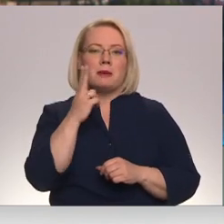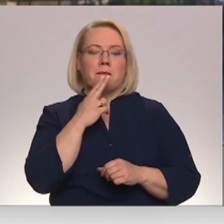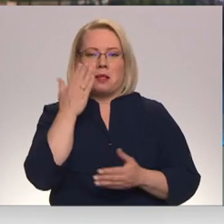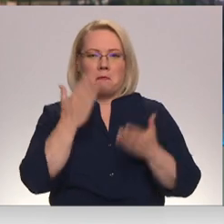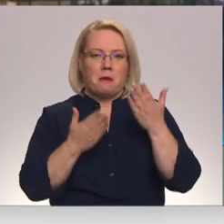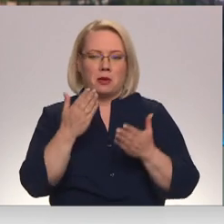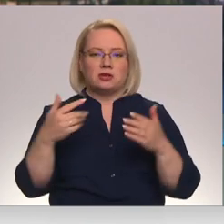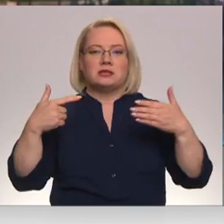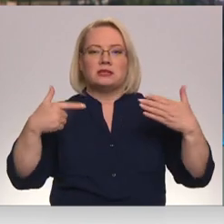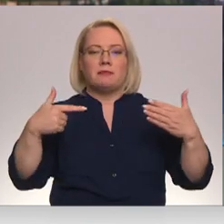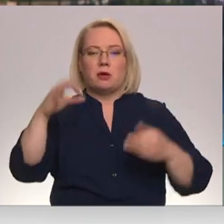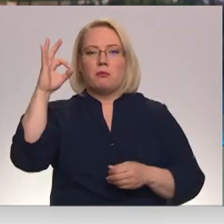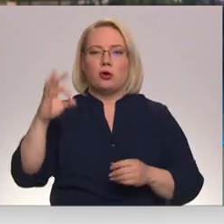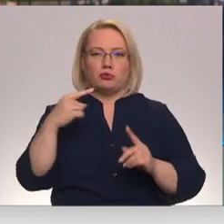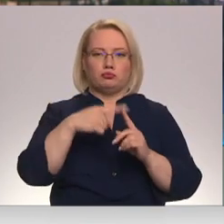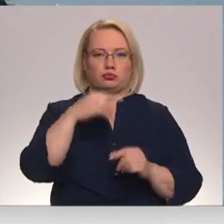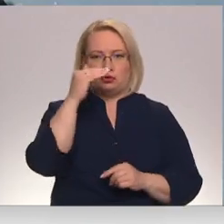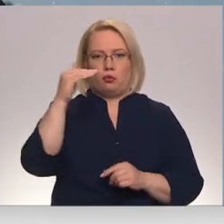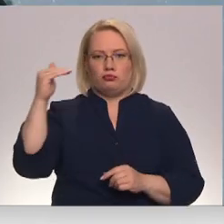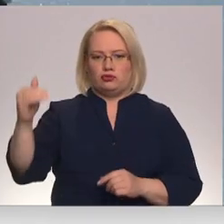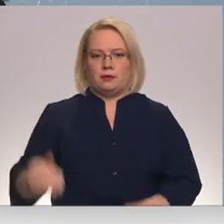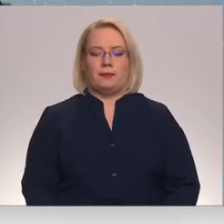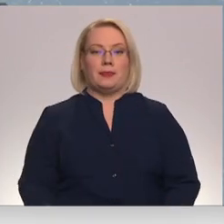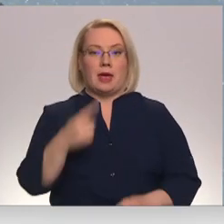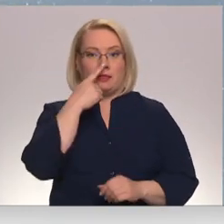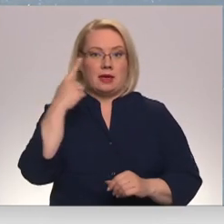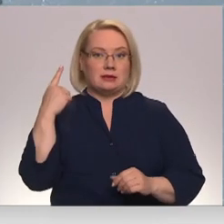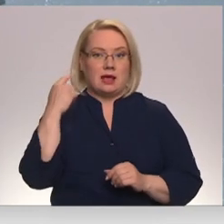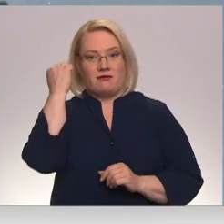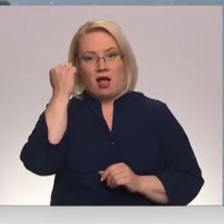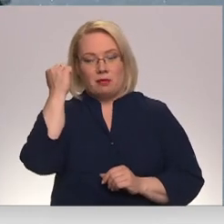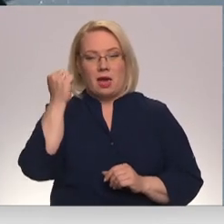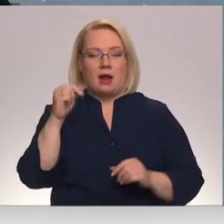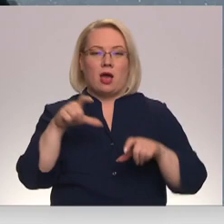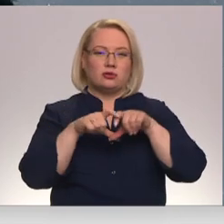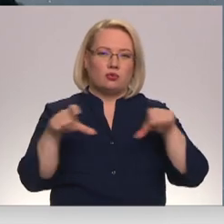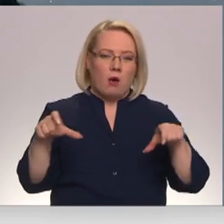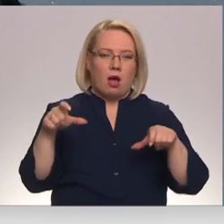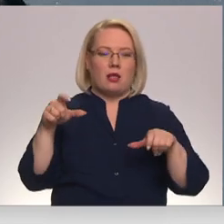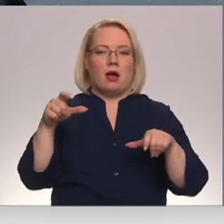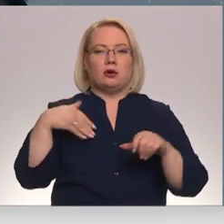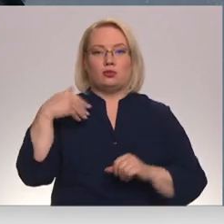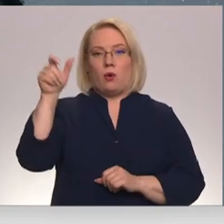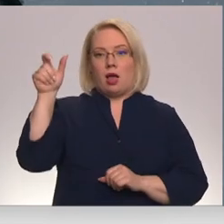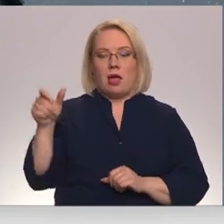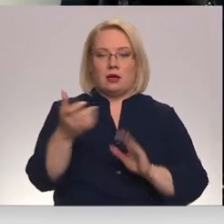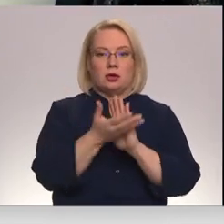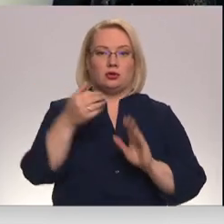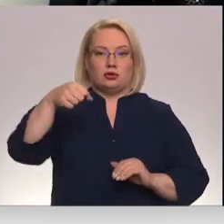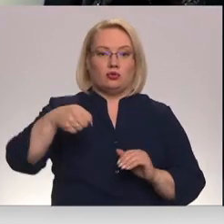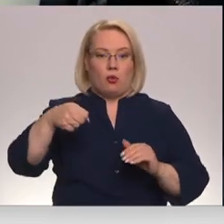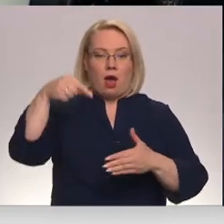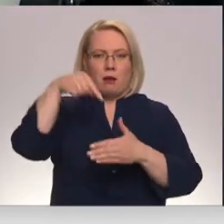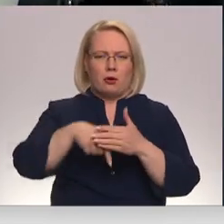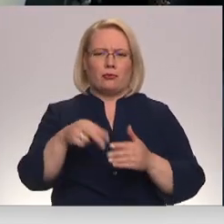70% pusaudžu. Nesen Valmierā kādā no mācību iestādēm skolēnam izņemta soma, kurā